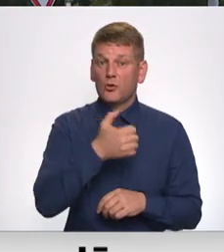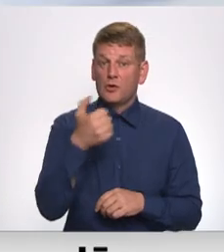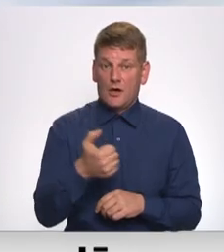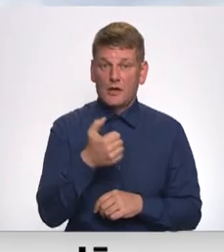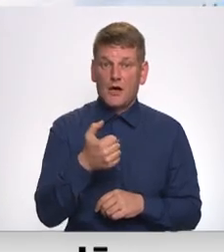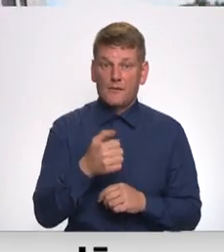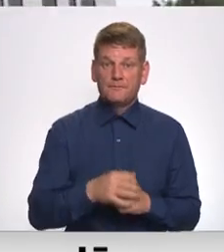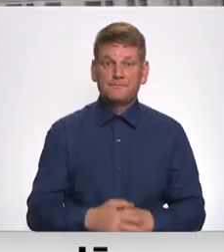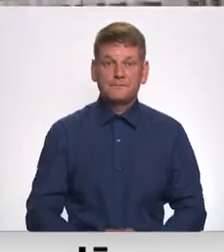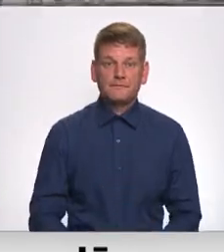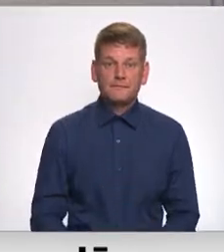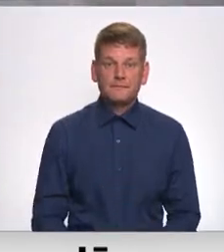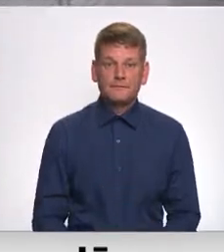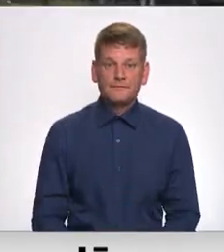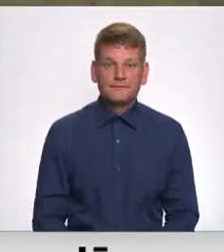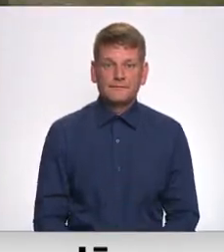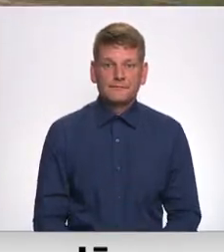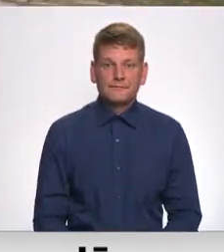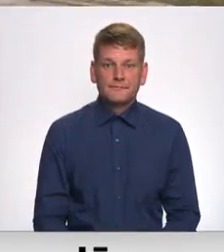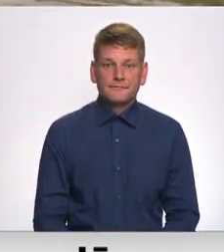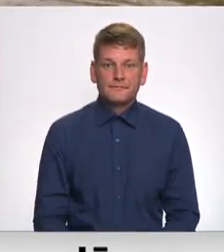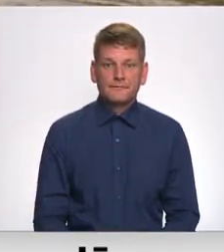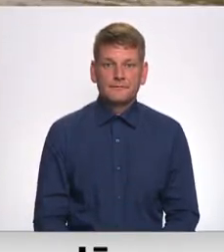gadā. Matar Līcija, Tolaus Perševic, Latvijas televīzija.